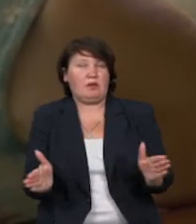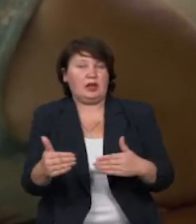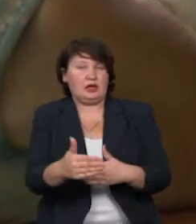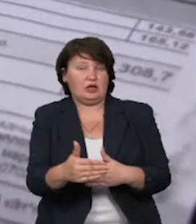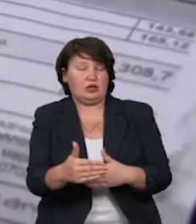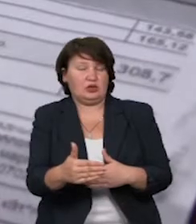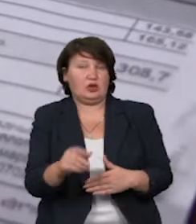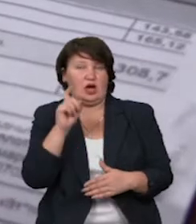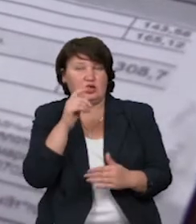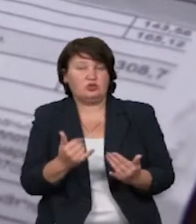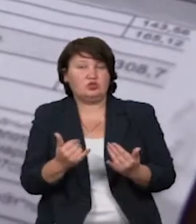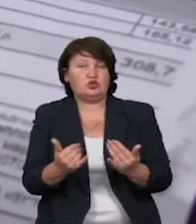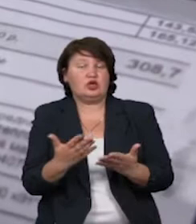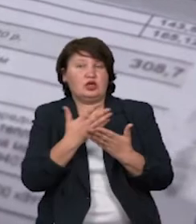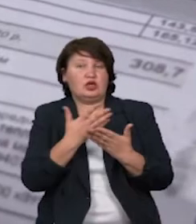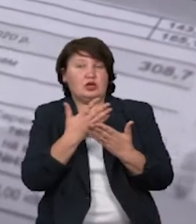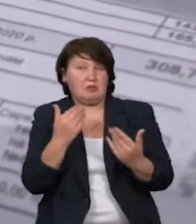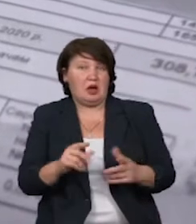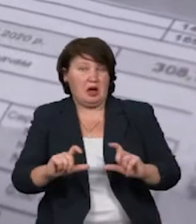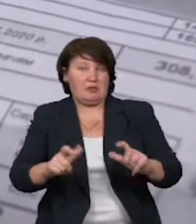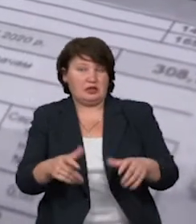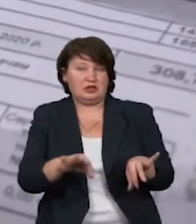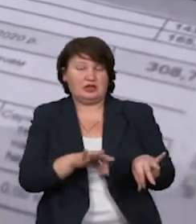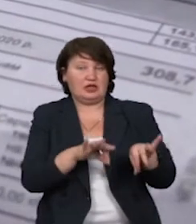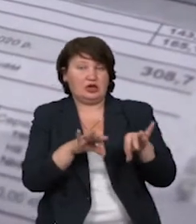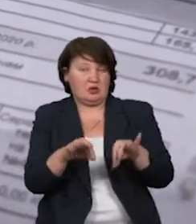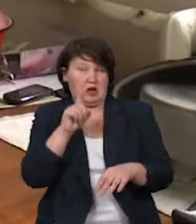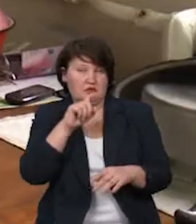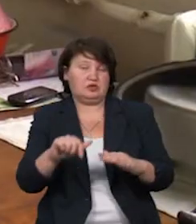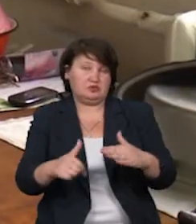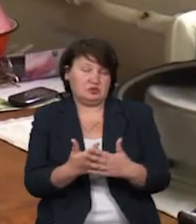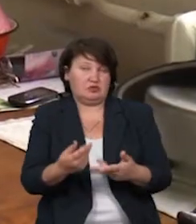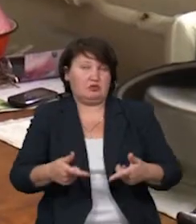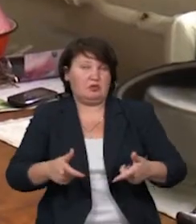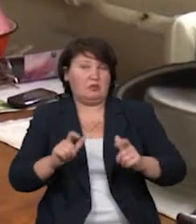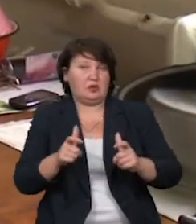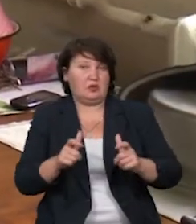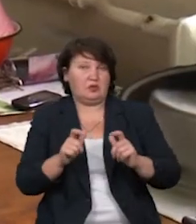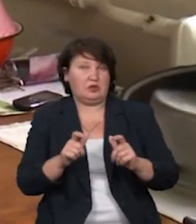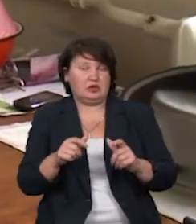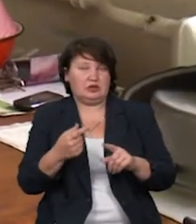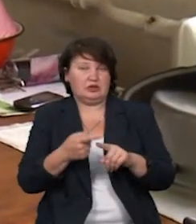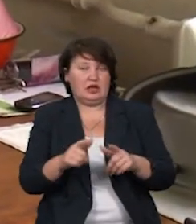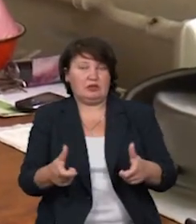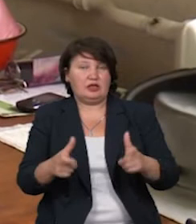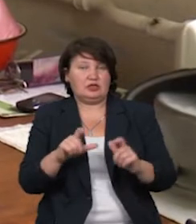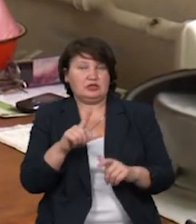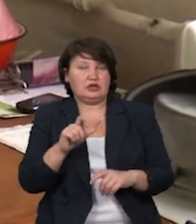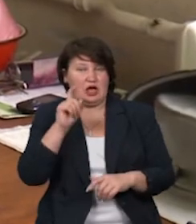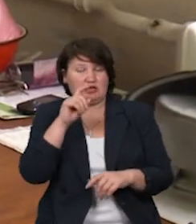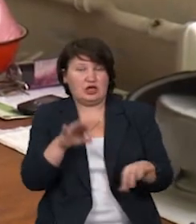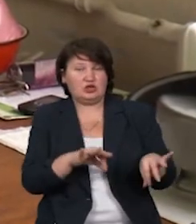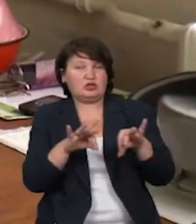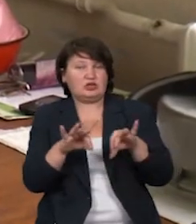запостачання немає, але платіжки за його транспортування все одно приходять. Ця платіжка за газ, за доставку